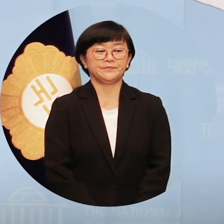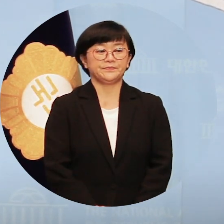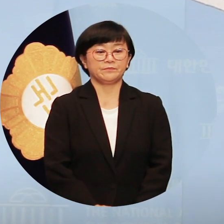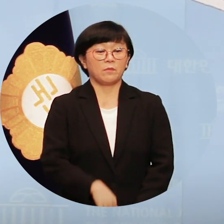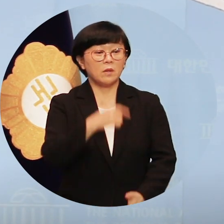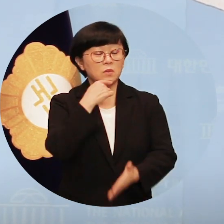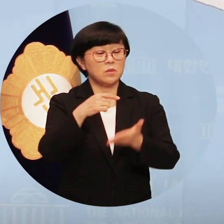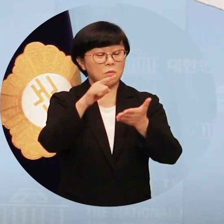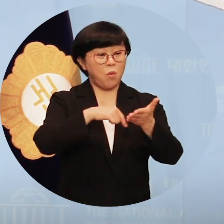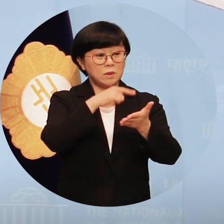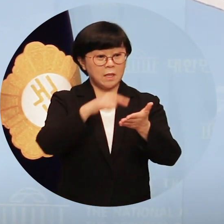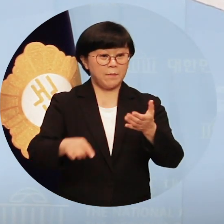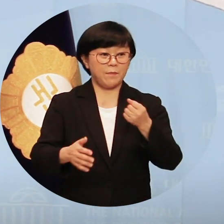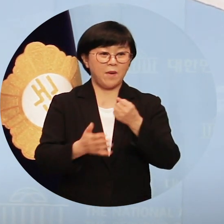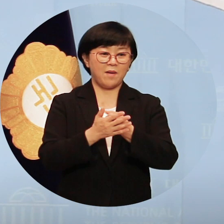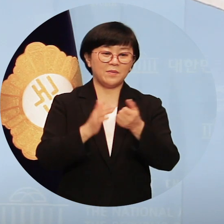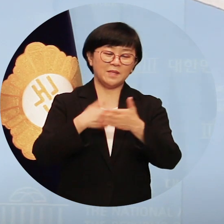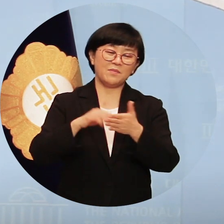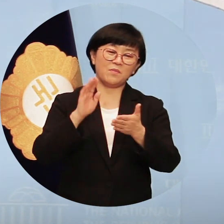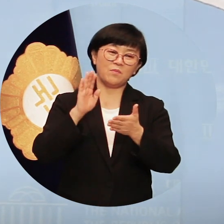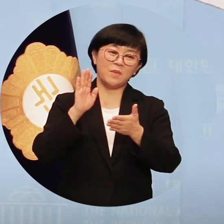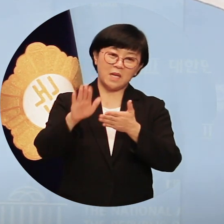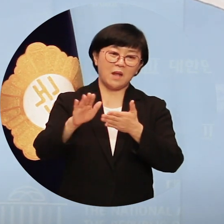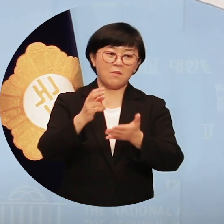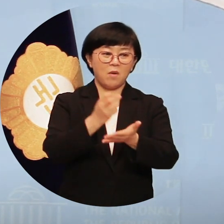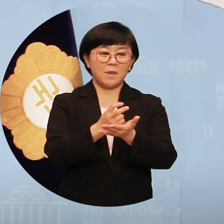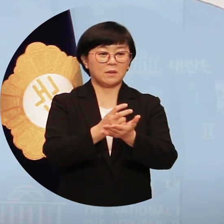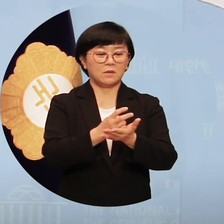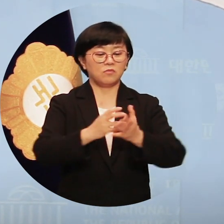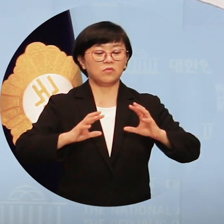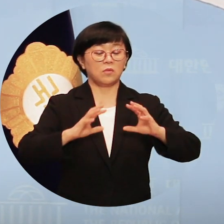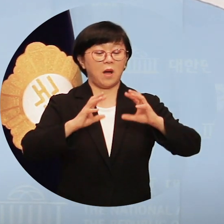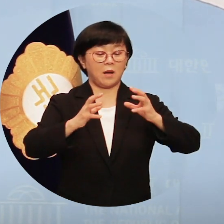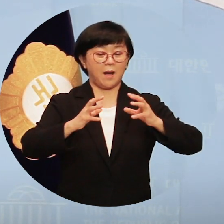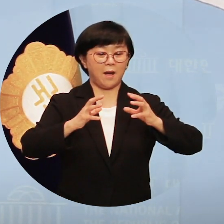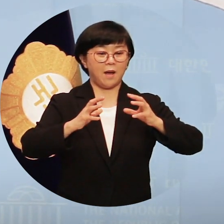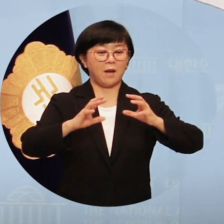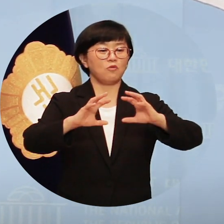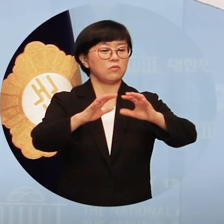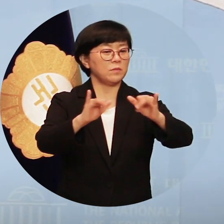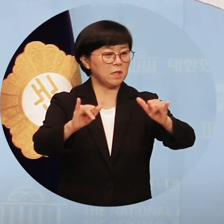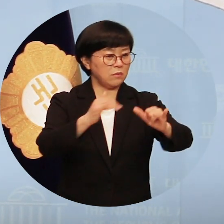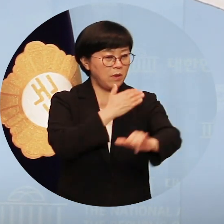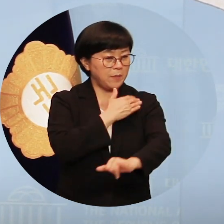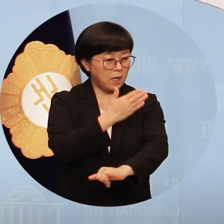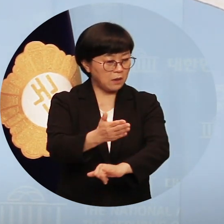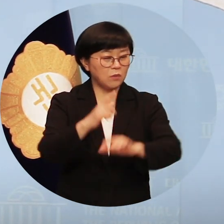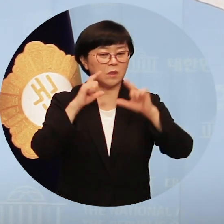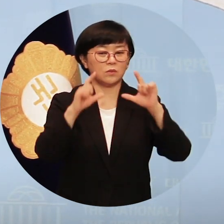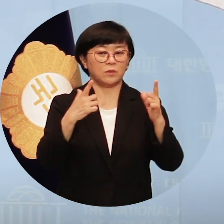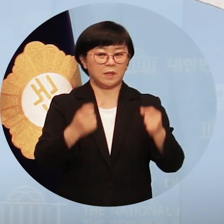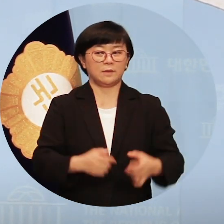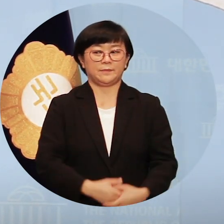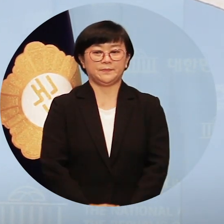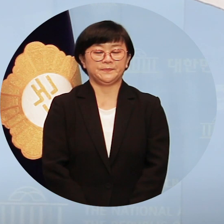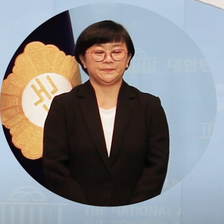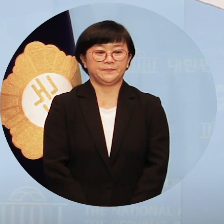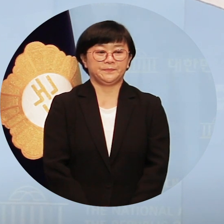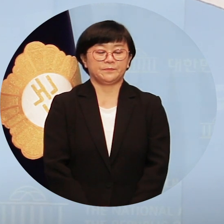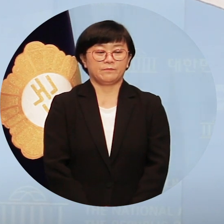말은 국가가 민생을 외면하겠다는 선언과도 같습니다. 한 말씀만 더 드리겠습니다.